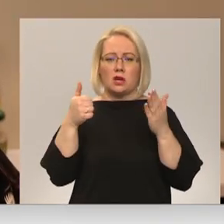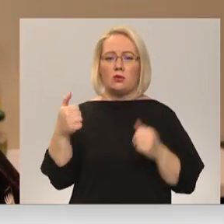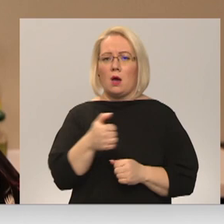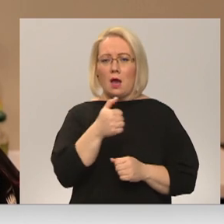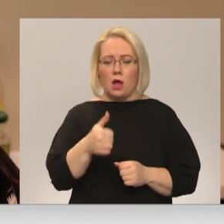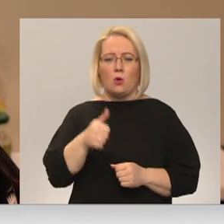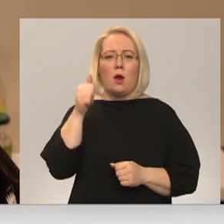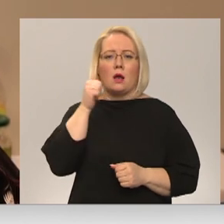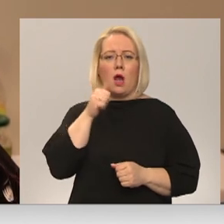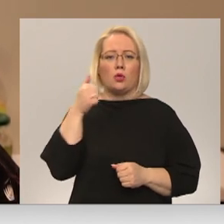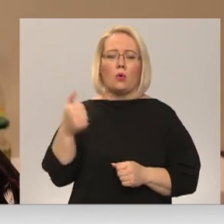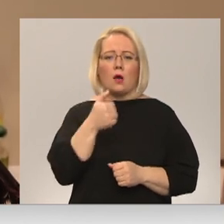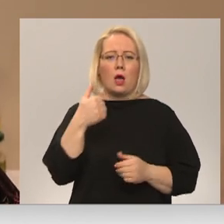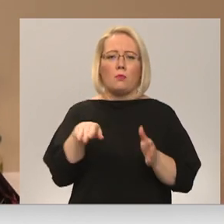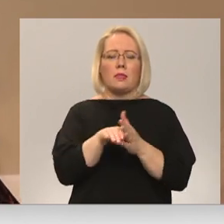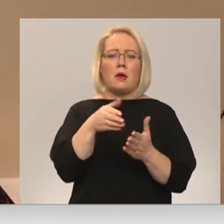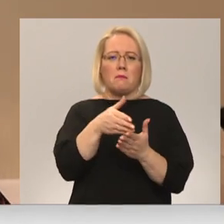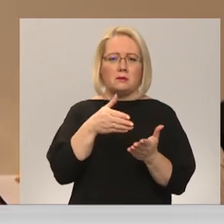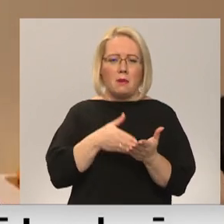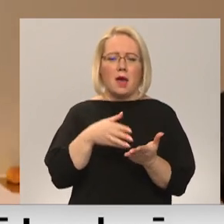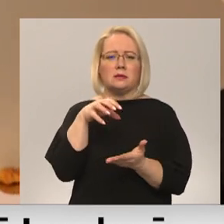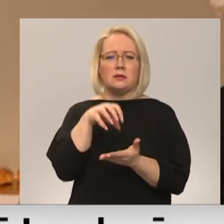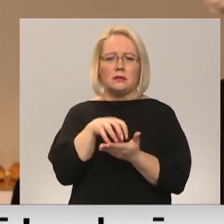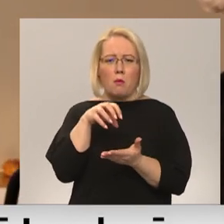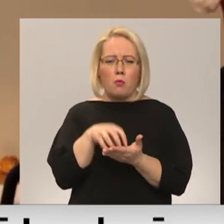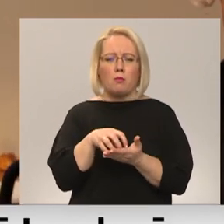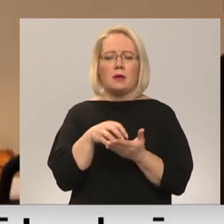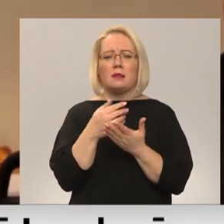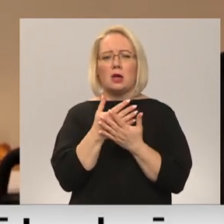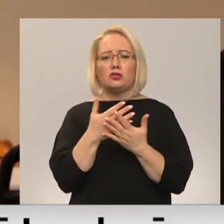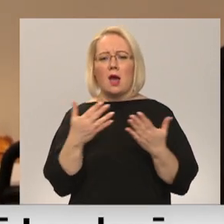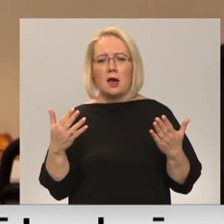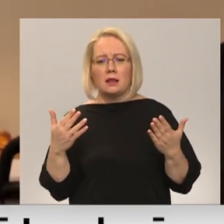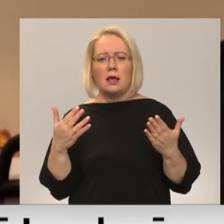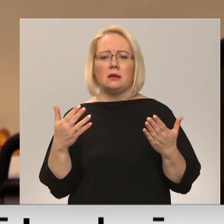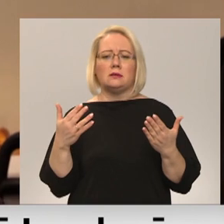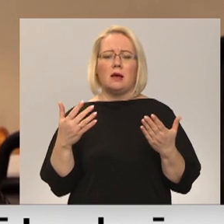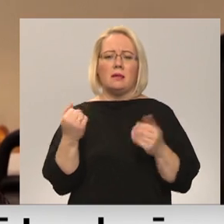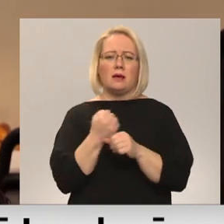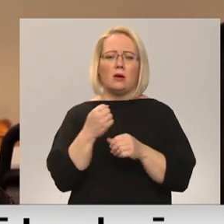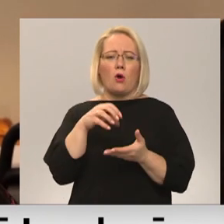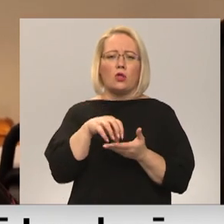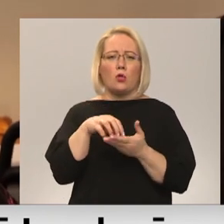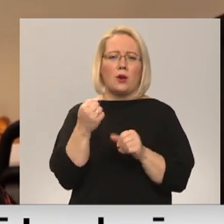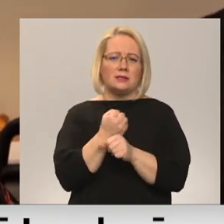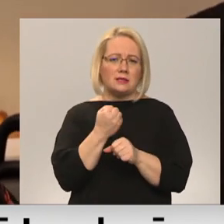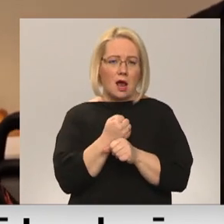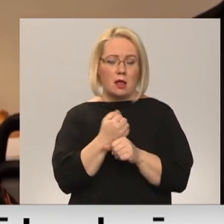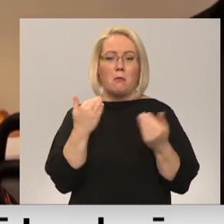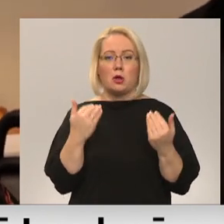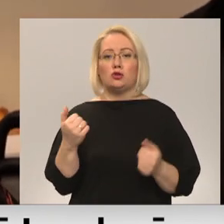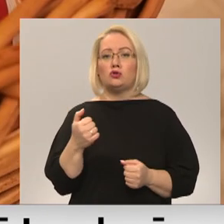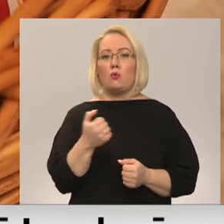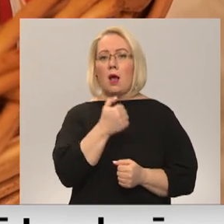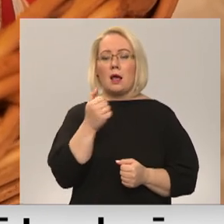piedalījies ar maizēm, ar cepumiem, ar daždien dažādiem kondorisīstrādēm. Bet šogad, nu, pirmais